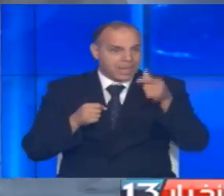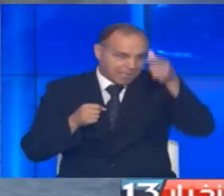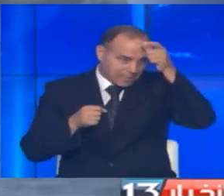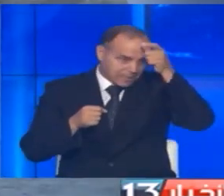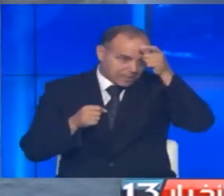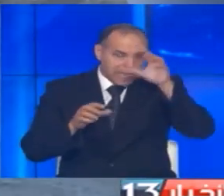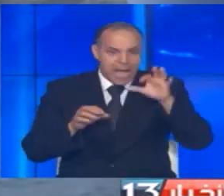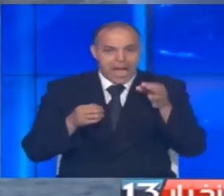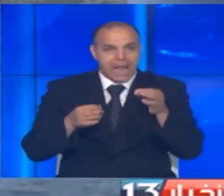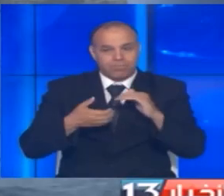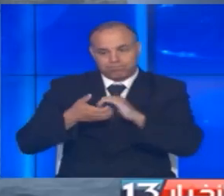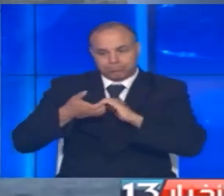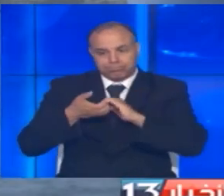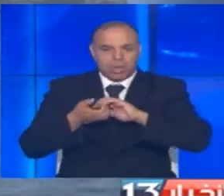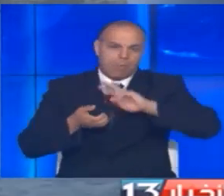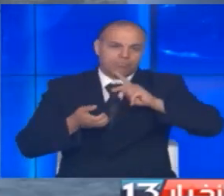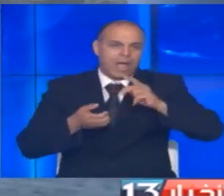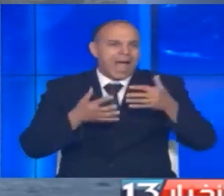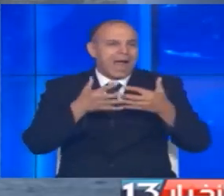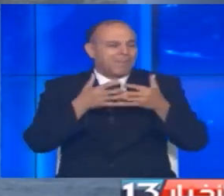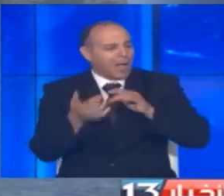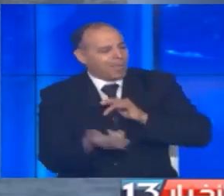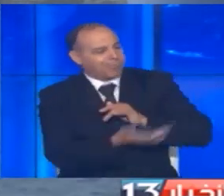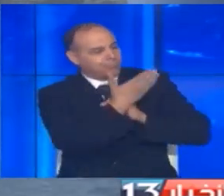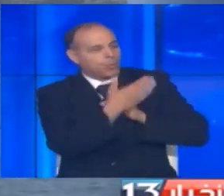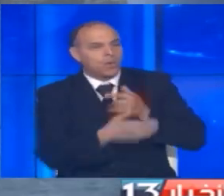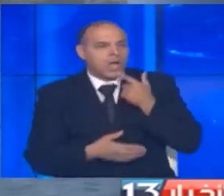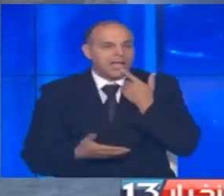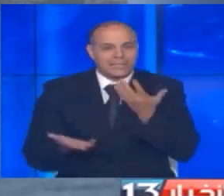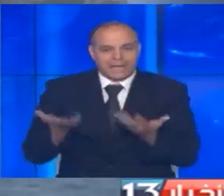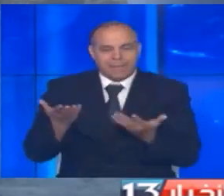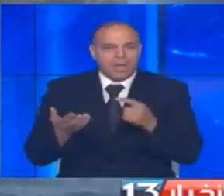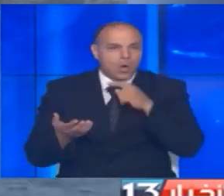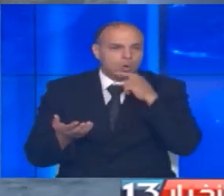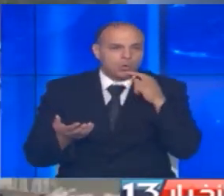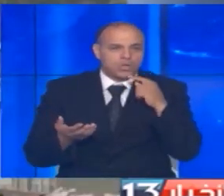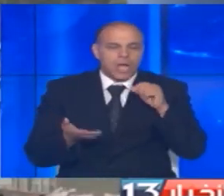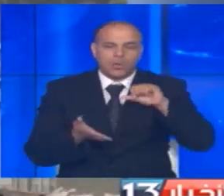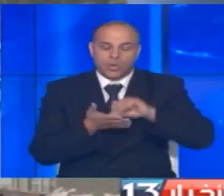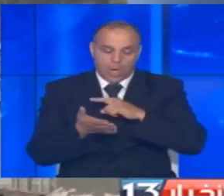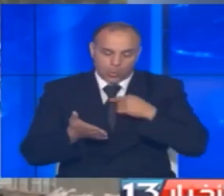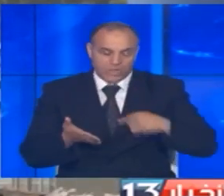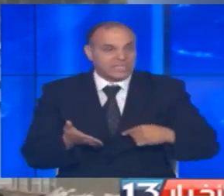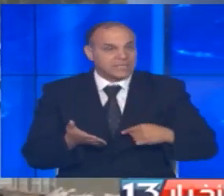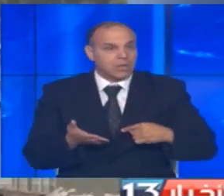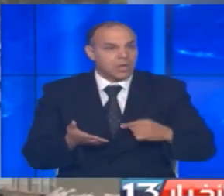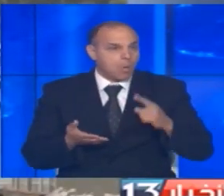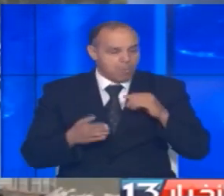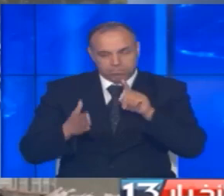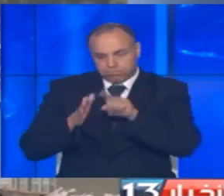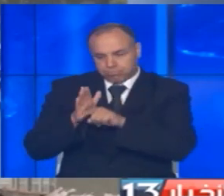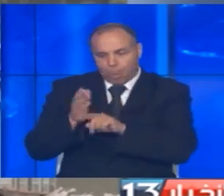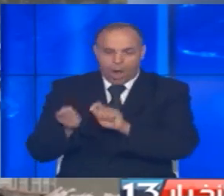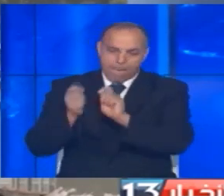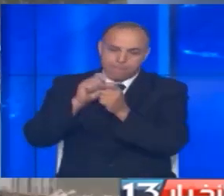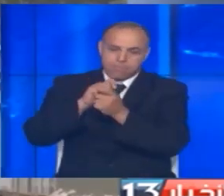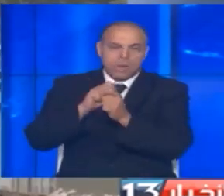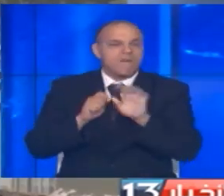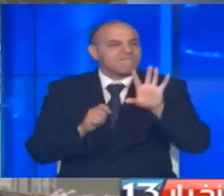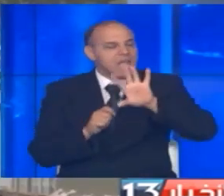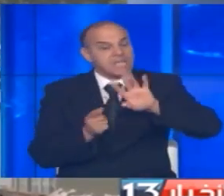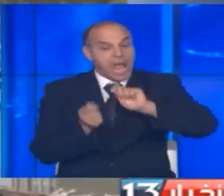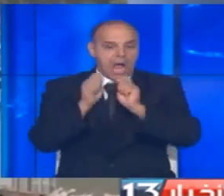لإيجاد تحالفات بديلة عن الغرب كما أن التقارب بين روسيا وتركيا والصين قد يعيد ترتب الأوراق في القارة